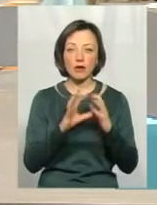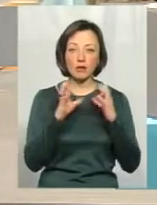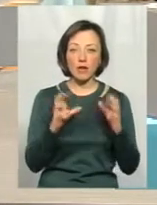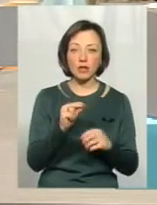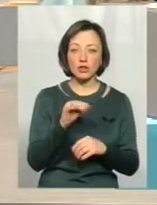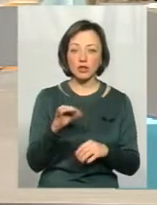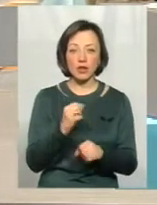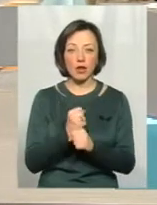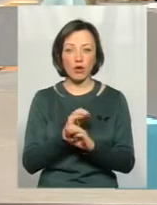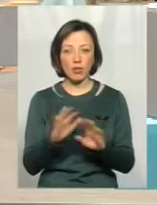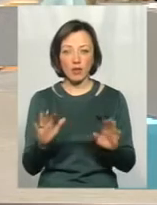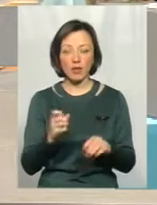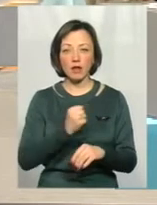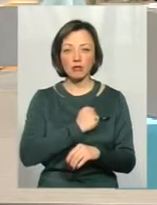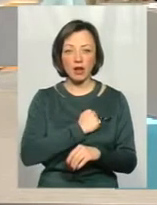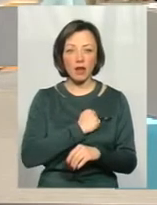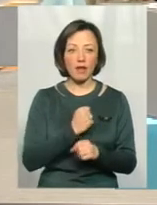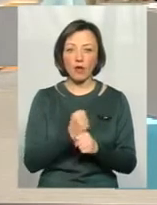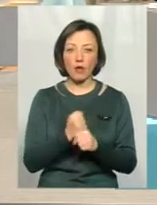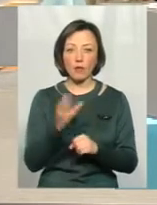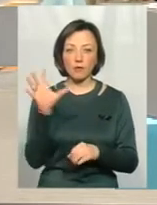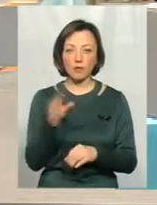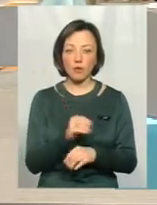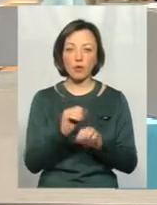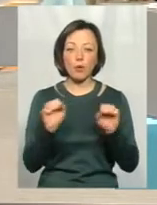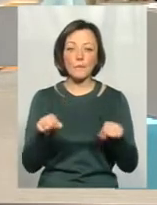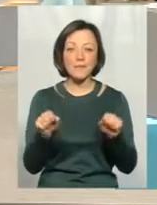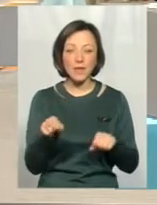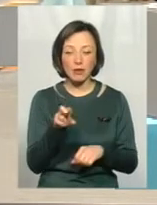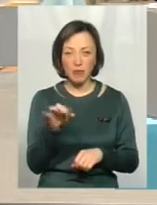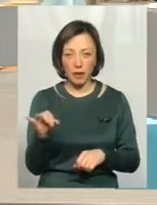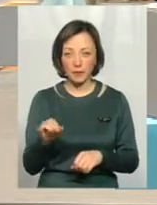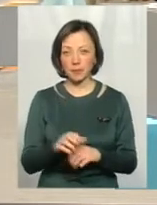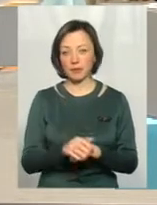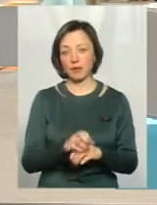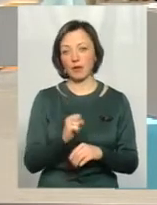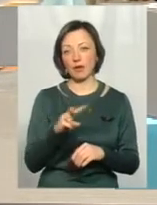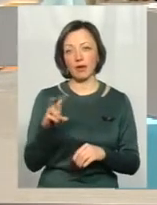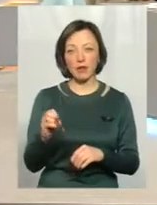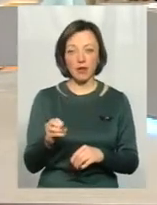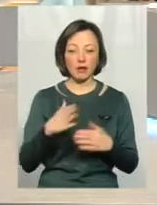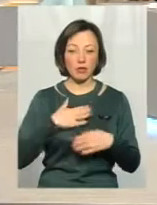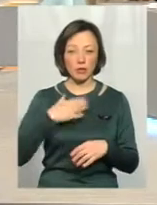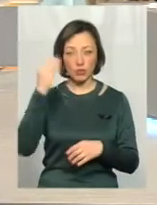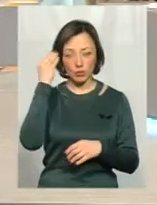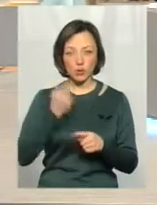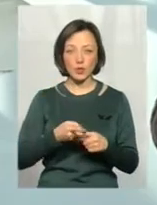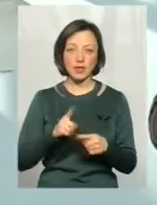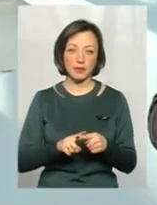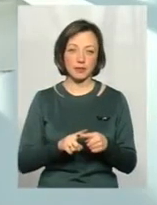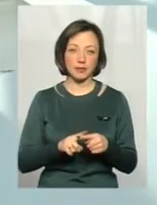не робить, він, на жаль, не робить того всього, що міг би робити. Але насамперед, як на мене, то це